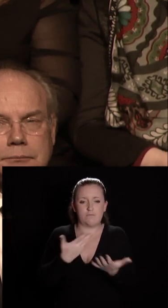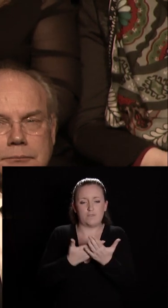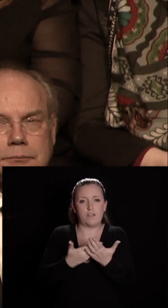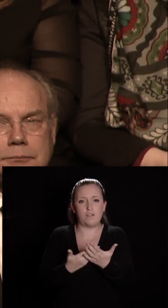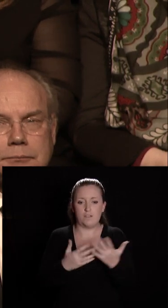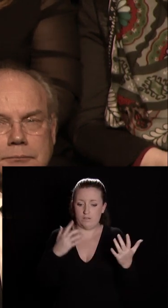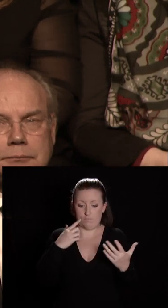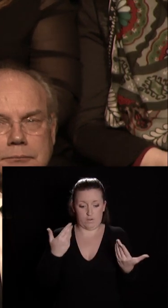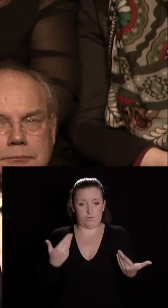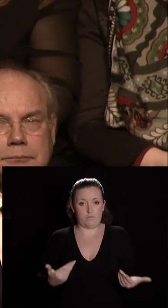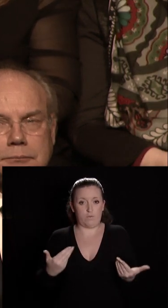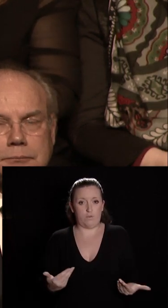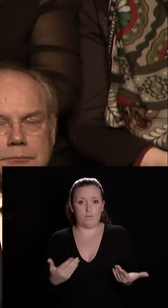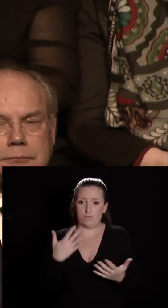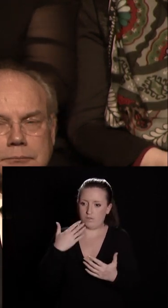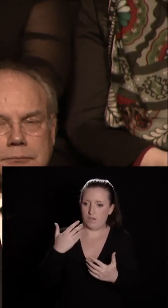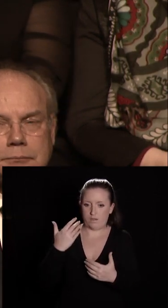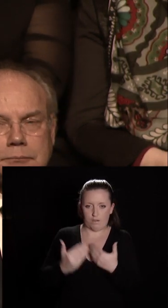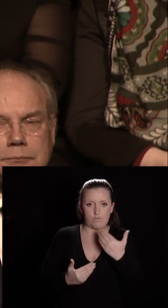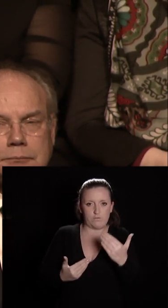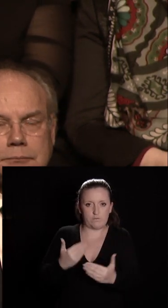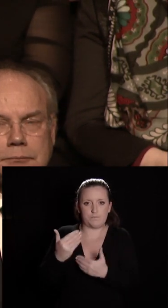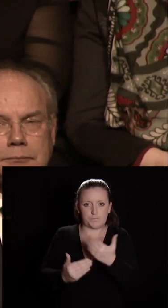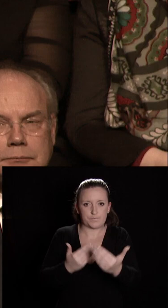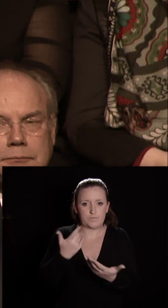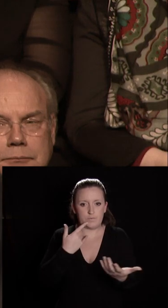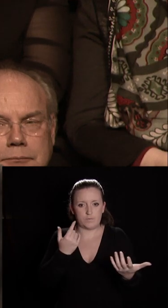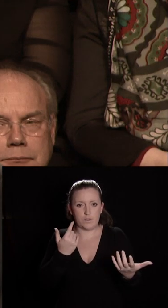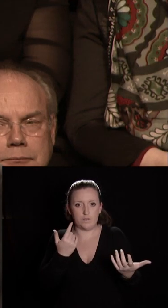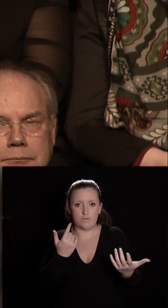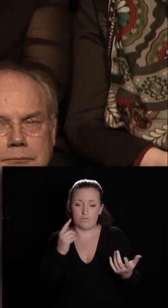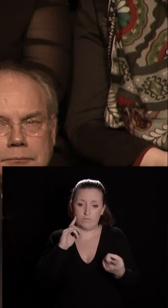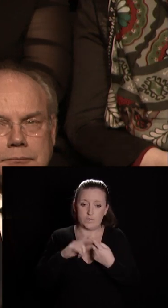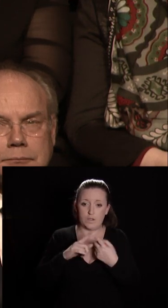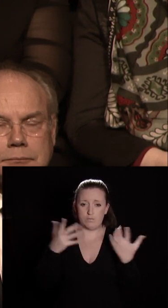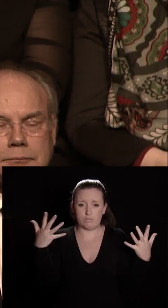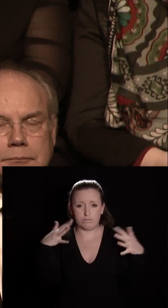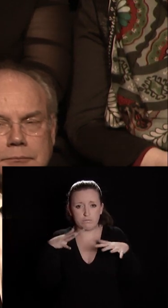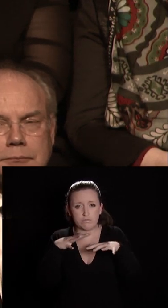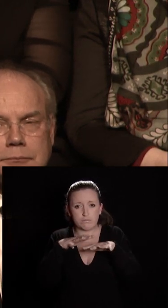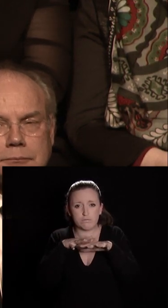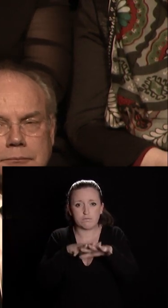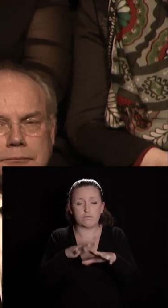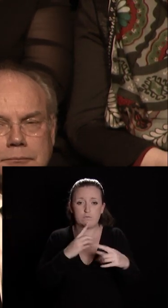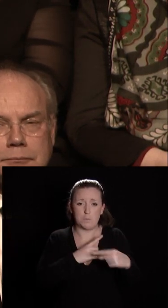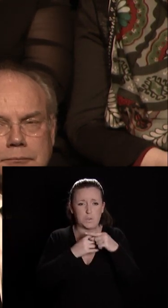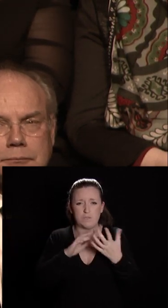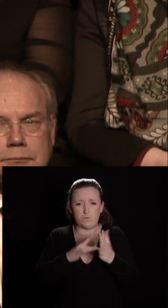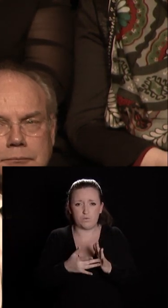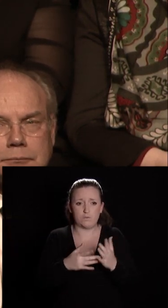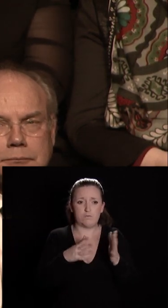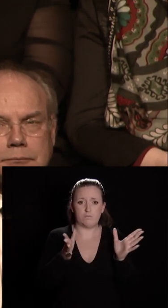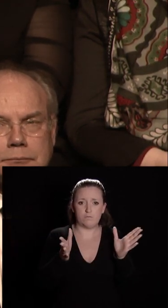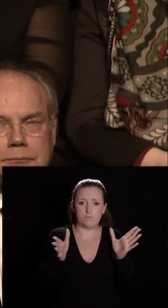désormais en état de marche pour agir et mettre en synergie tous nos atouts. le secteur